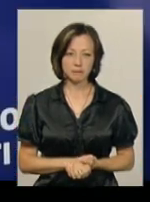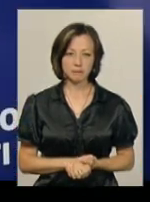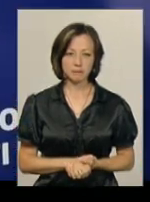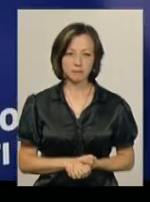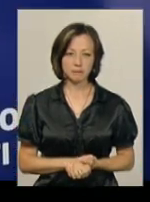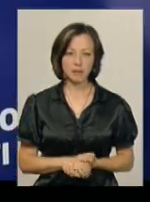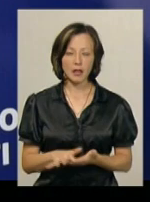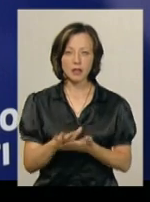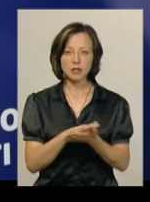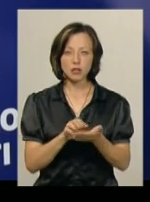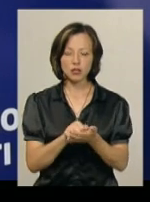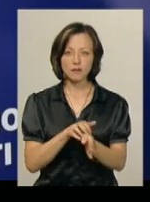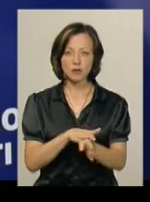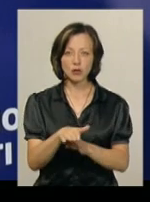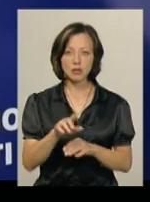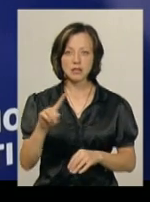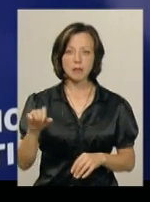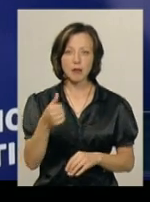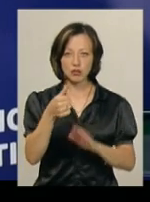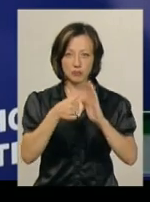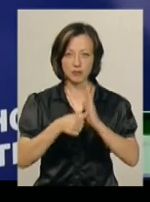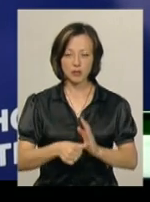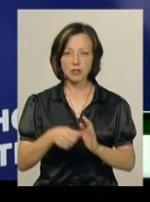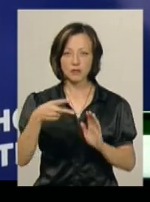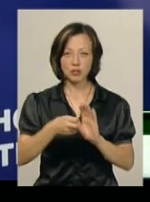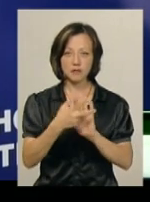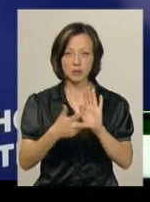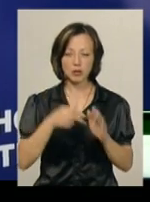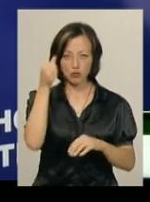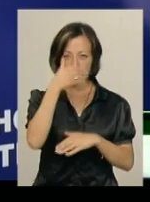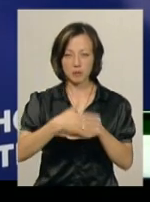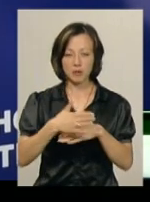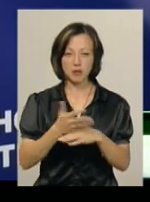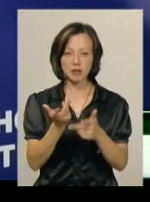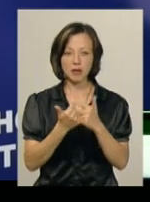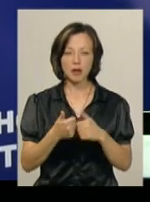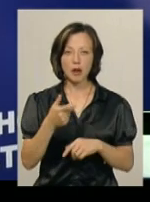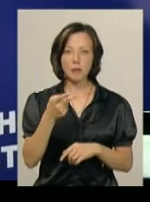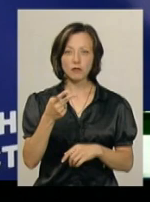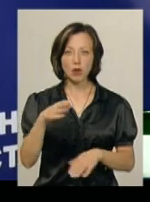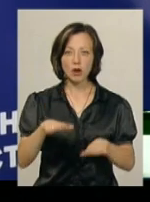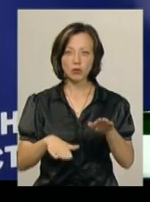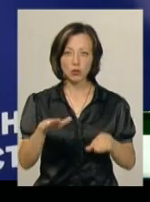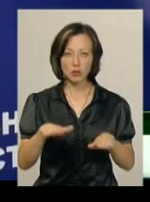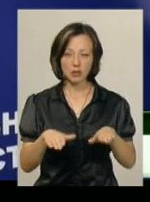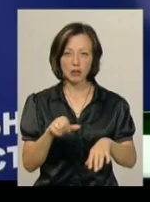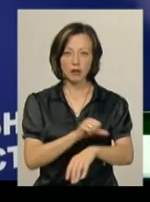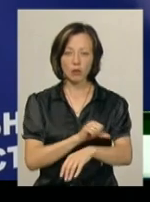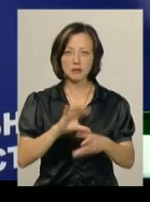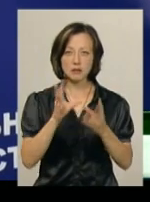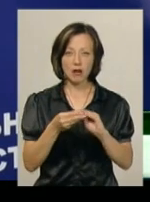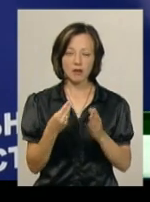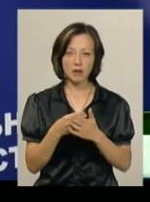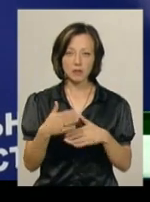Знищення відбулося за перше півріччя 2018 року в приблизній кількості півтора тонни наркотиків з загальною